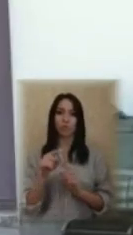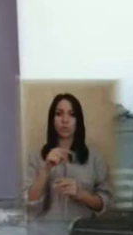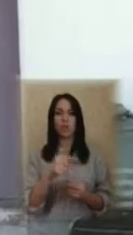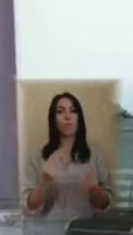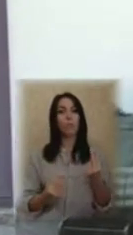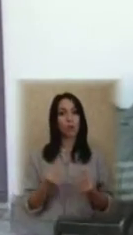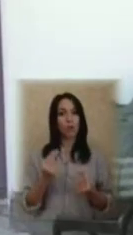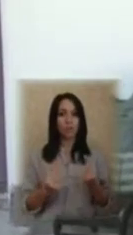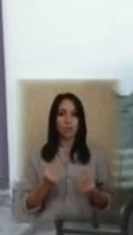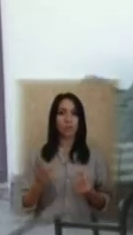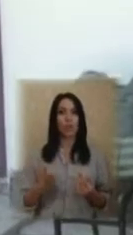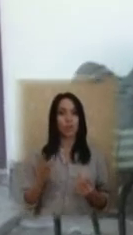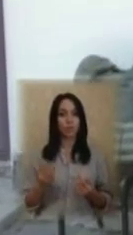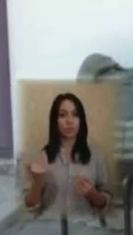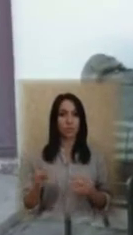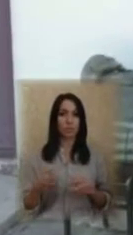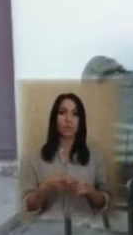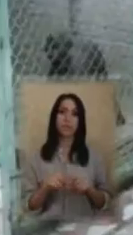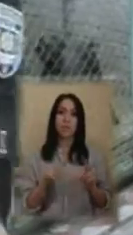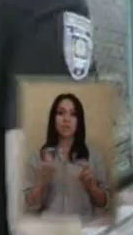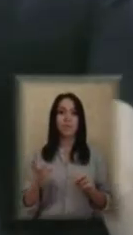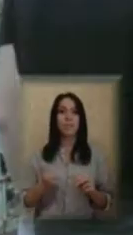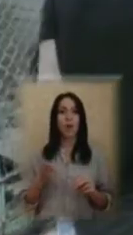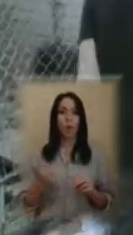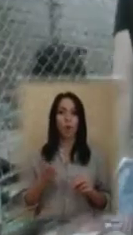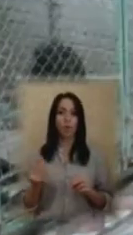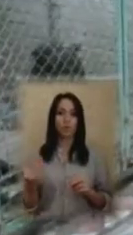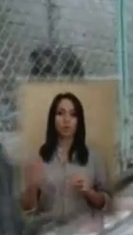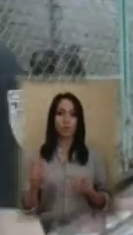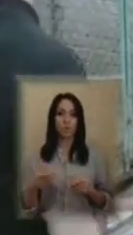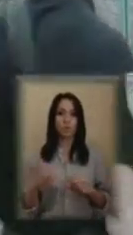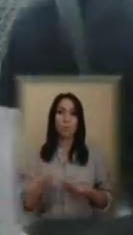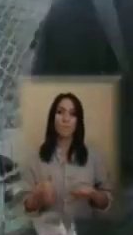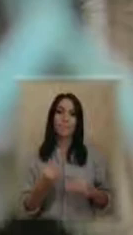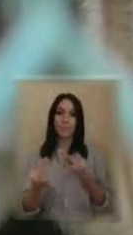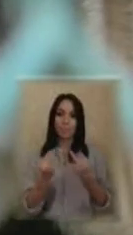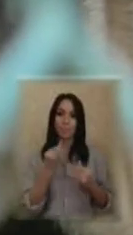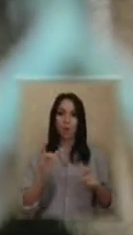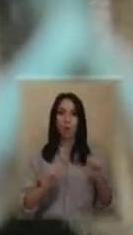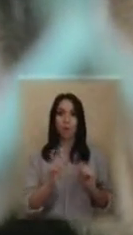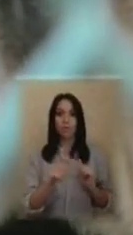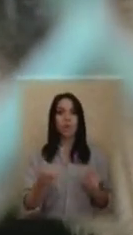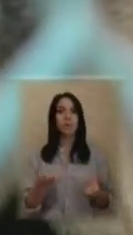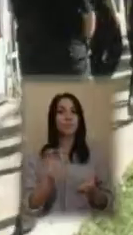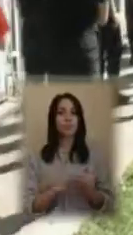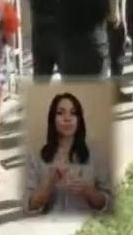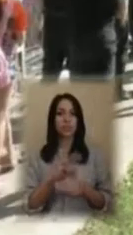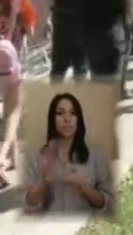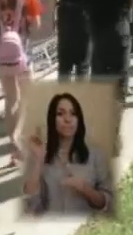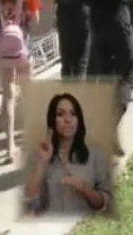'ячиком. Це називається заохочення собаки. Після бесіди курсантів знайомлять з підопічними центру.